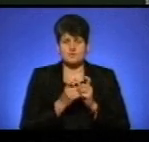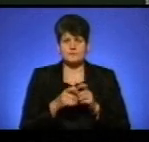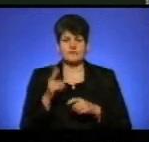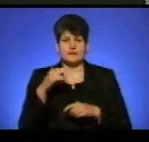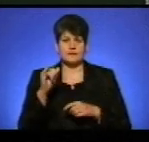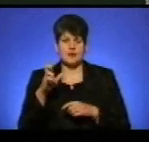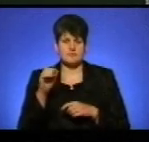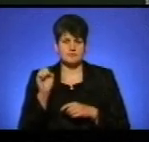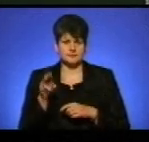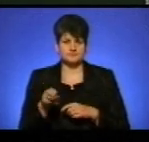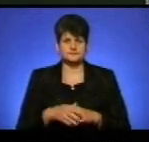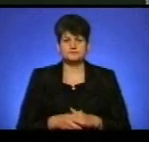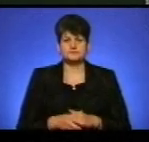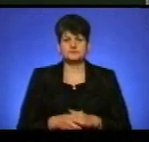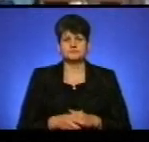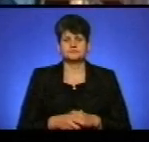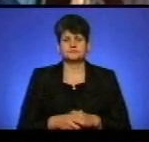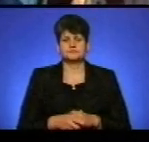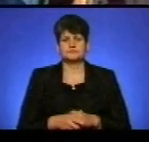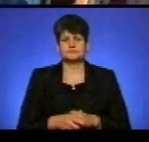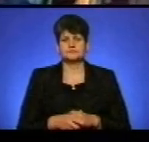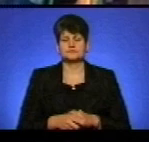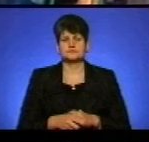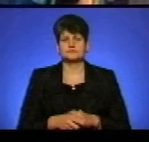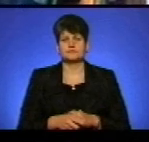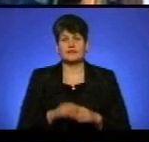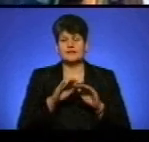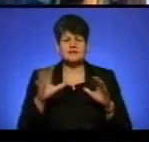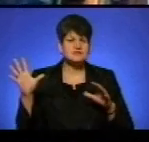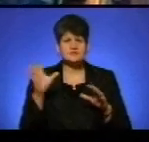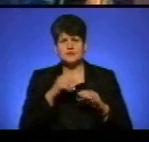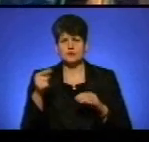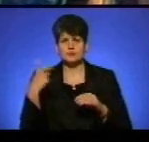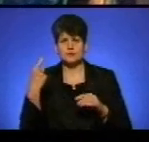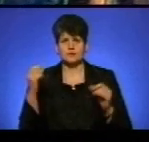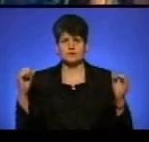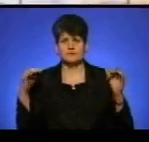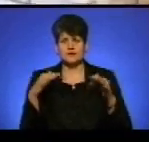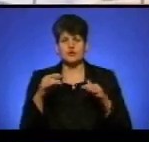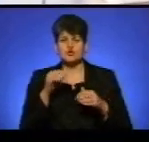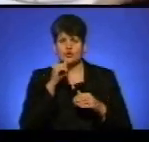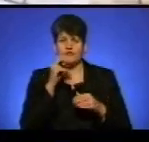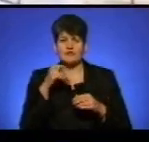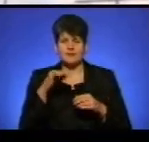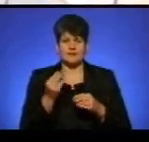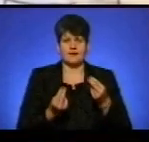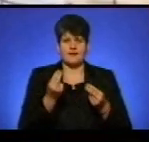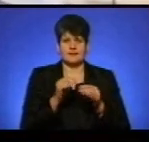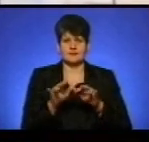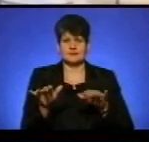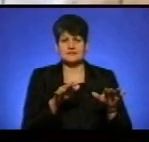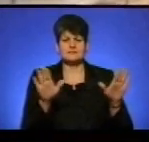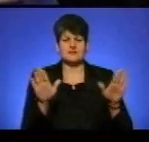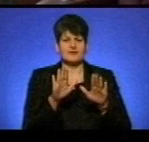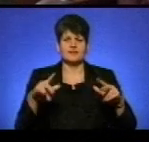діабетом. Більше у сюжеті. Діти зі всієї Тернопільщини з цукровим діабетом грали на музичних інструментах,